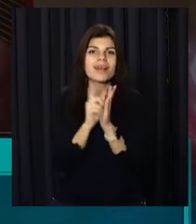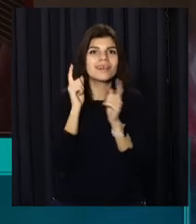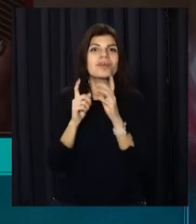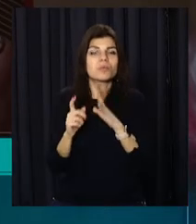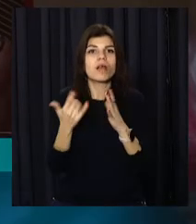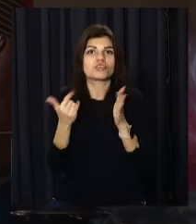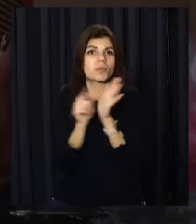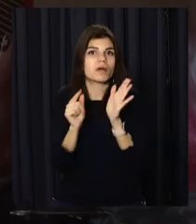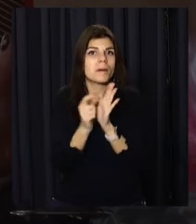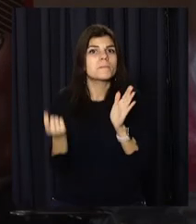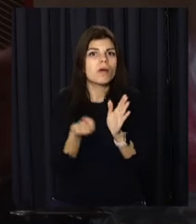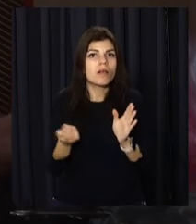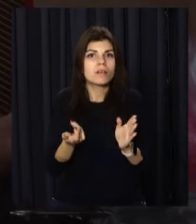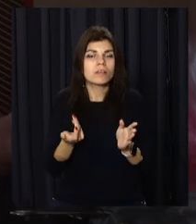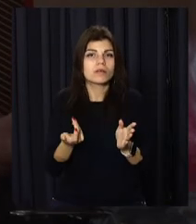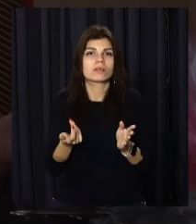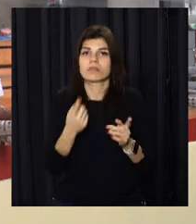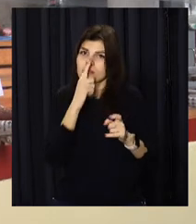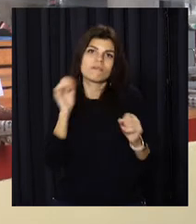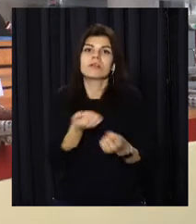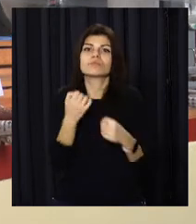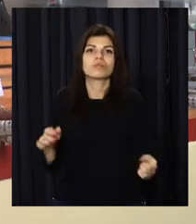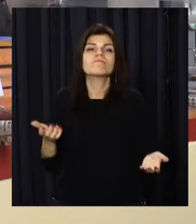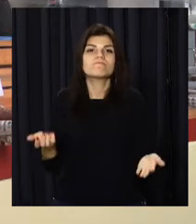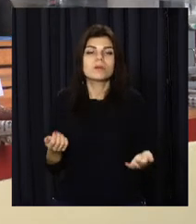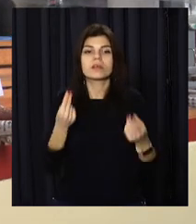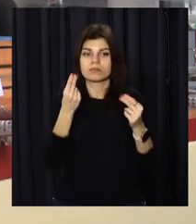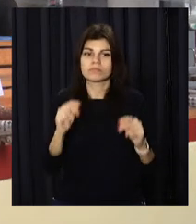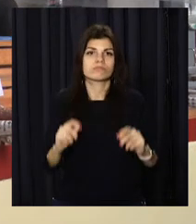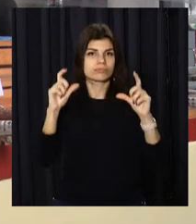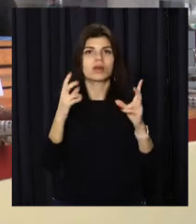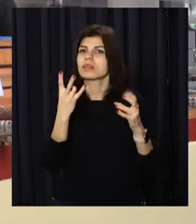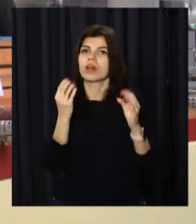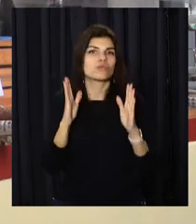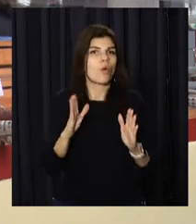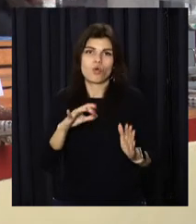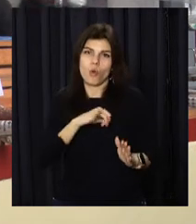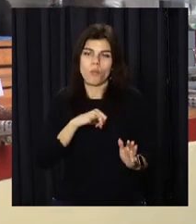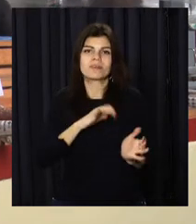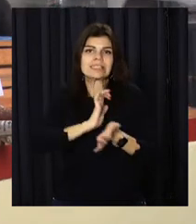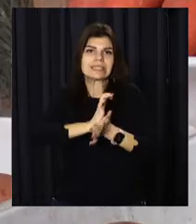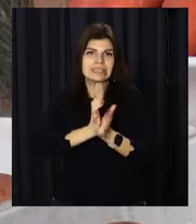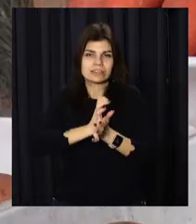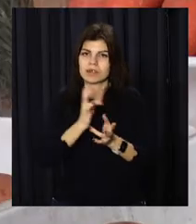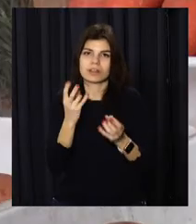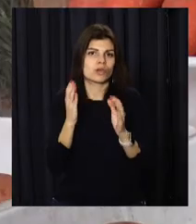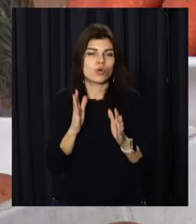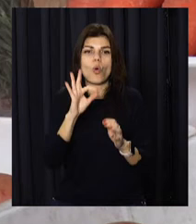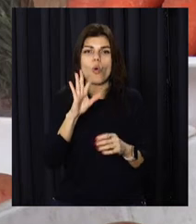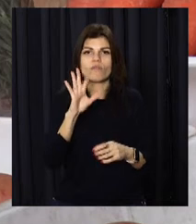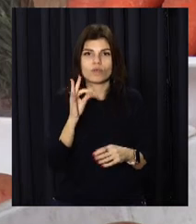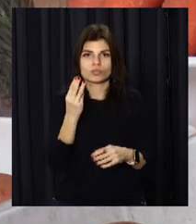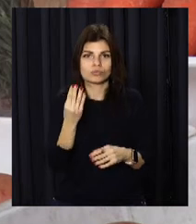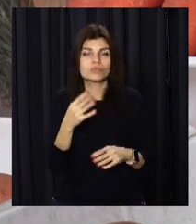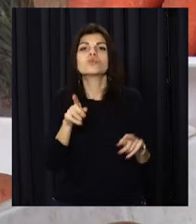зараз пенсії маленькі, невозможні. Та ціни виросли не лише на ковбаси та сири, якими торгує Валентина. Овочі також